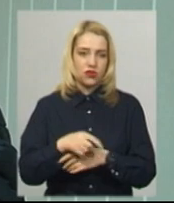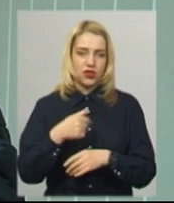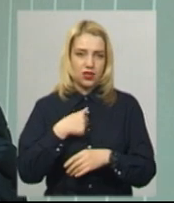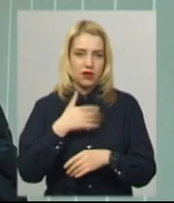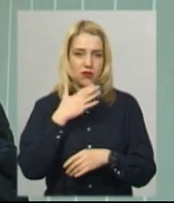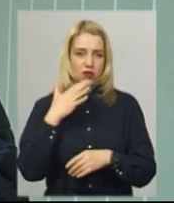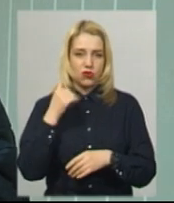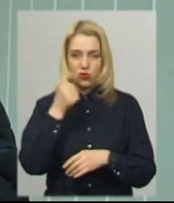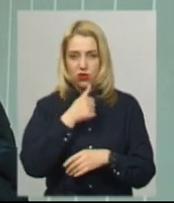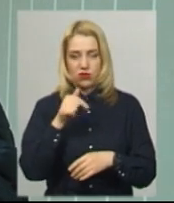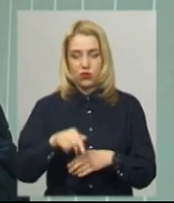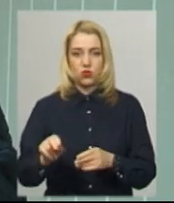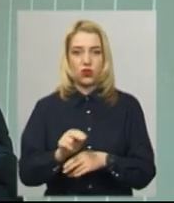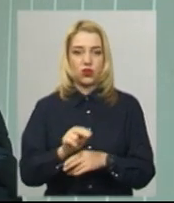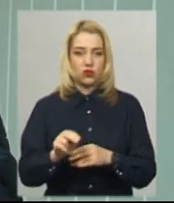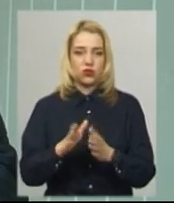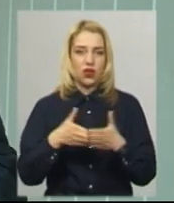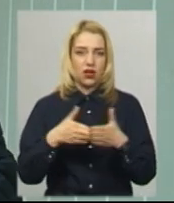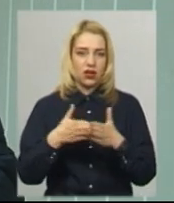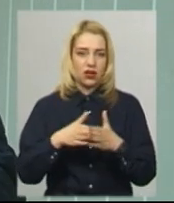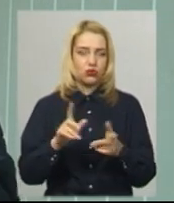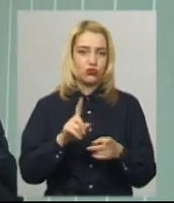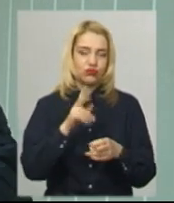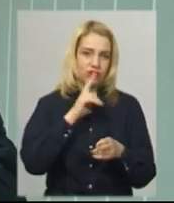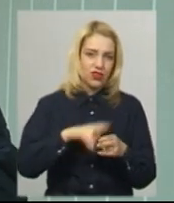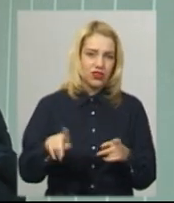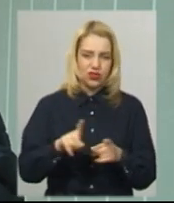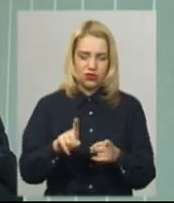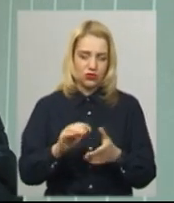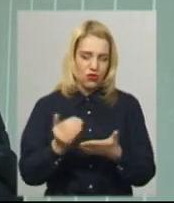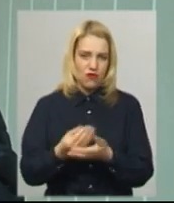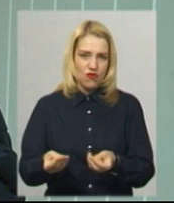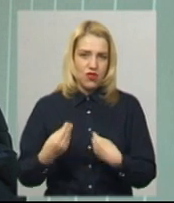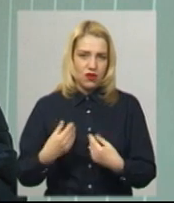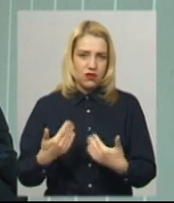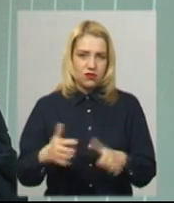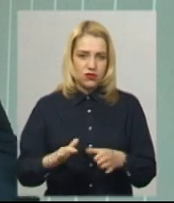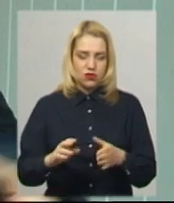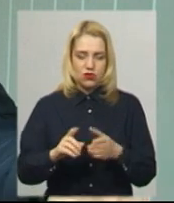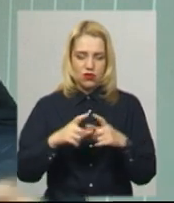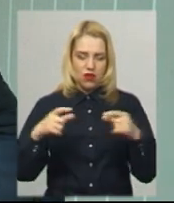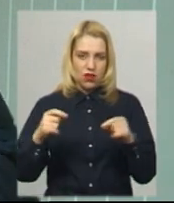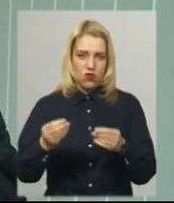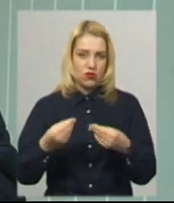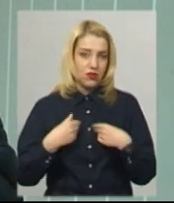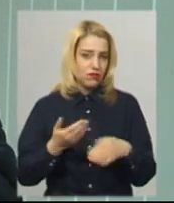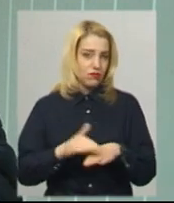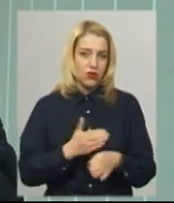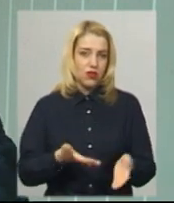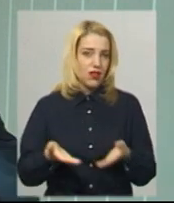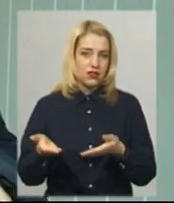тут багато років вже лікуюсь, картку мою чи втратила, чи не було, виписав по нову картку, видави талончик, будь ласка,